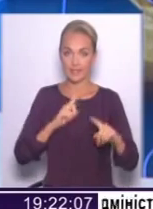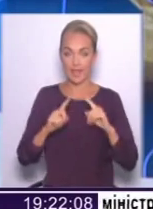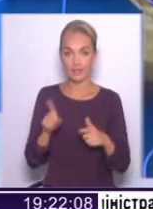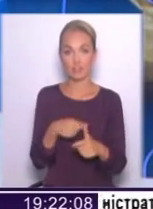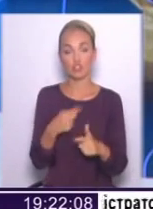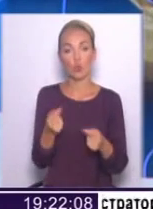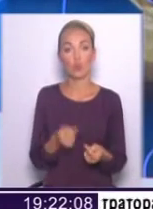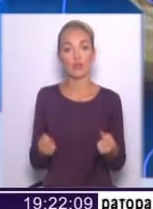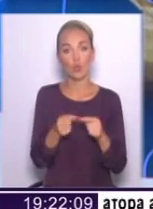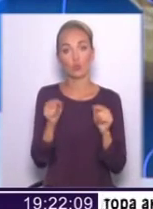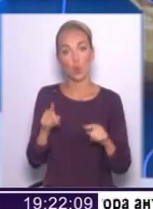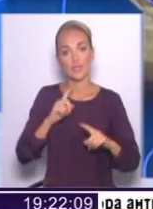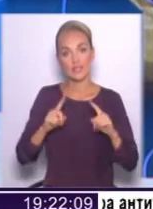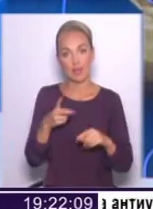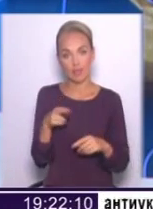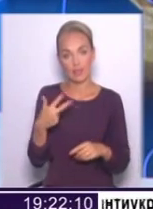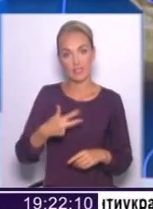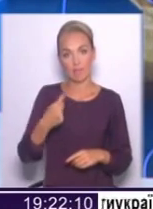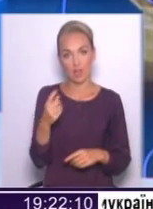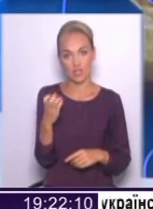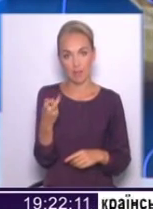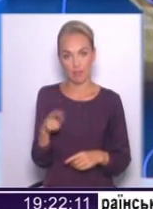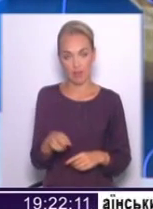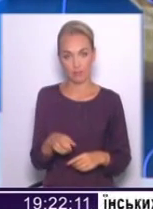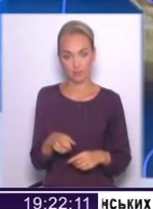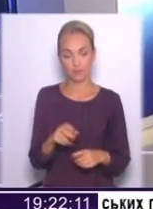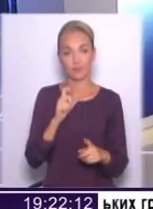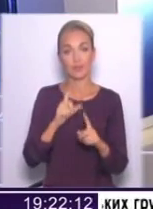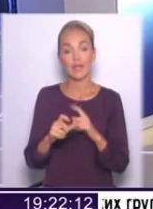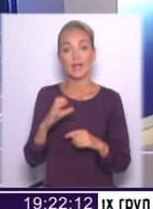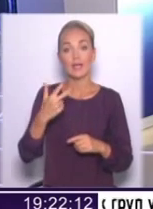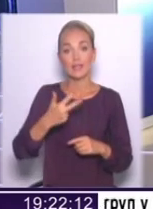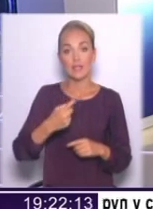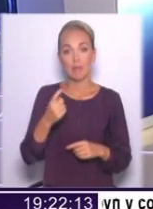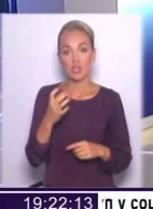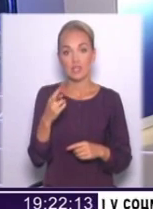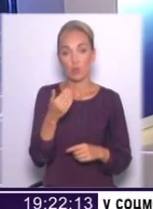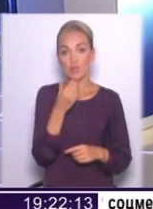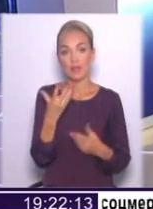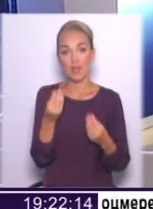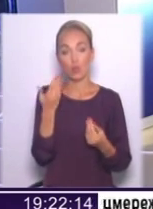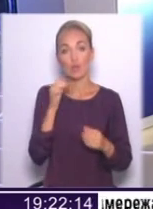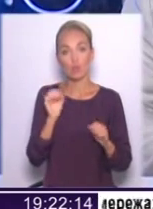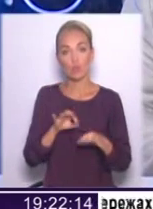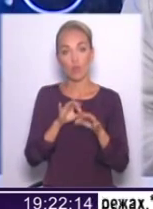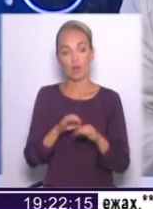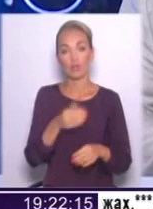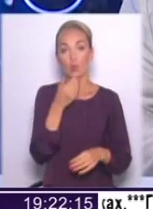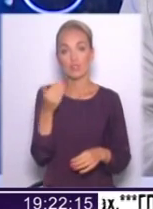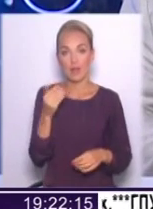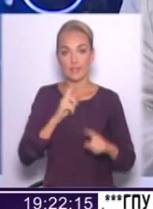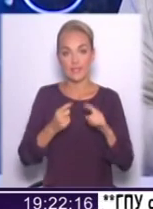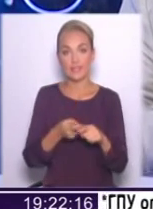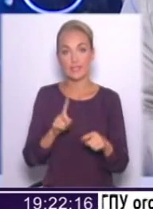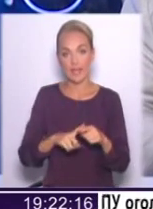чи конкретно цього засідання на 31 серпня? Ну, 31 серпня – це останній день, коли може проводитися останнє засідання цієї